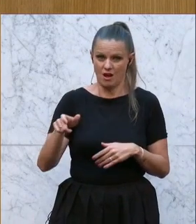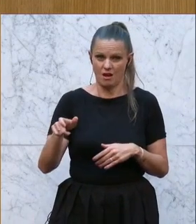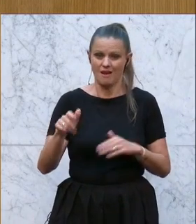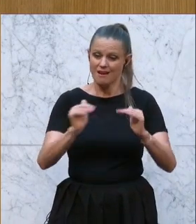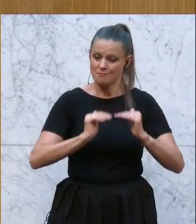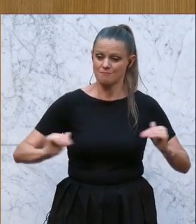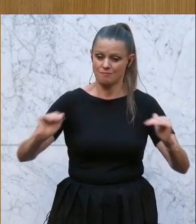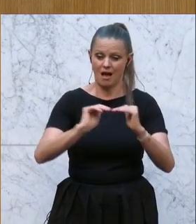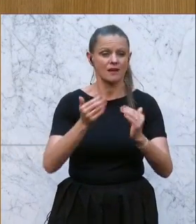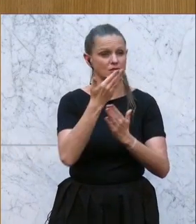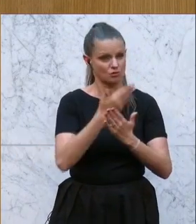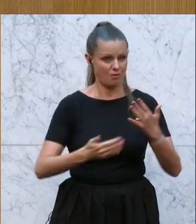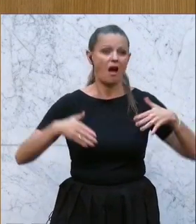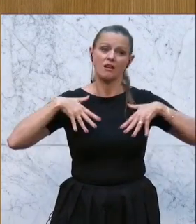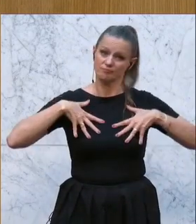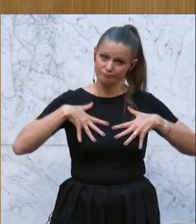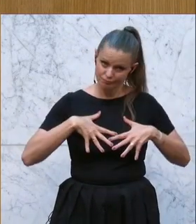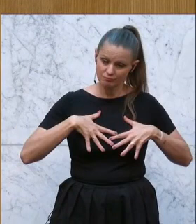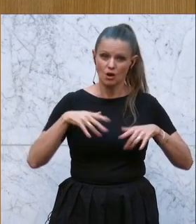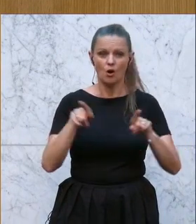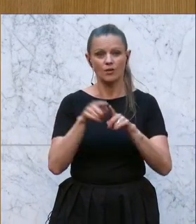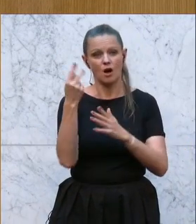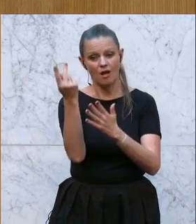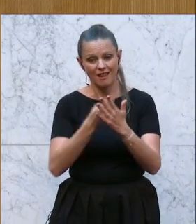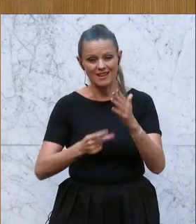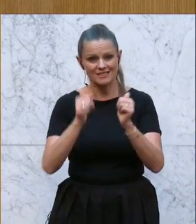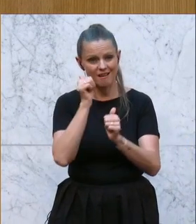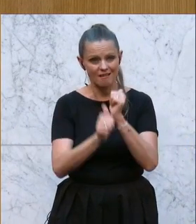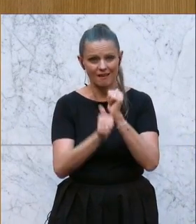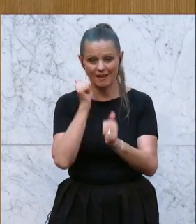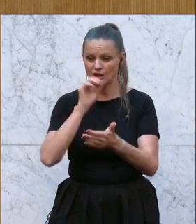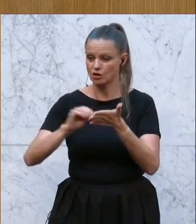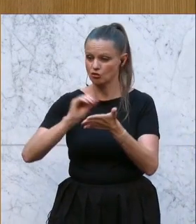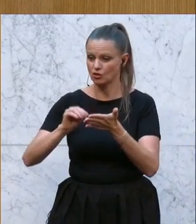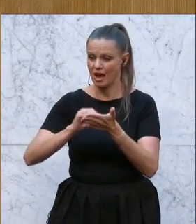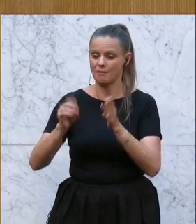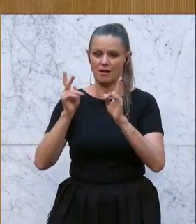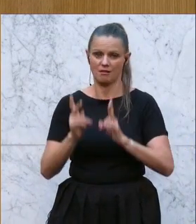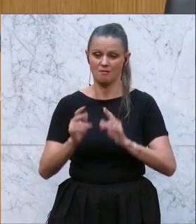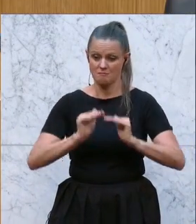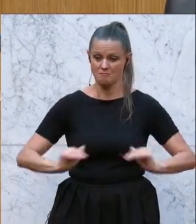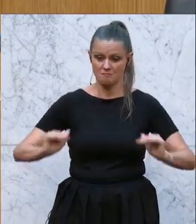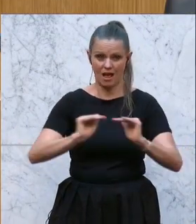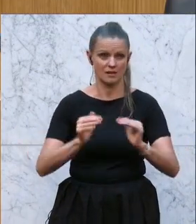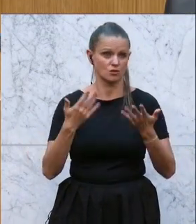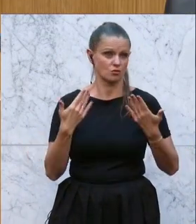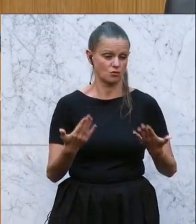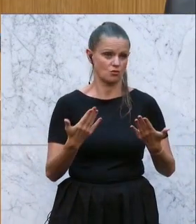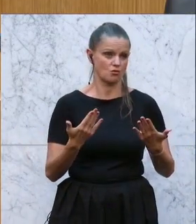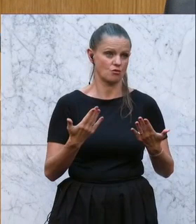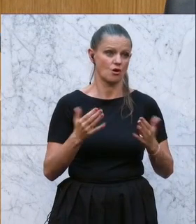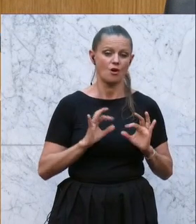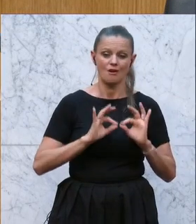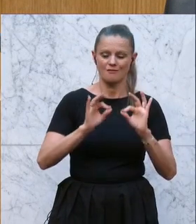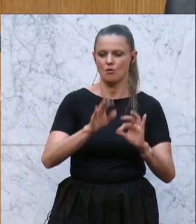Grundlagen unserer Sprache beherrschen und dass sie lesen, rechnen und schreiben können. Das sind die Grundlagen, die wir auch unseren